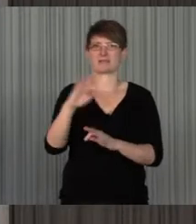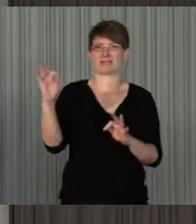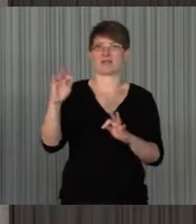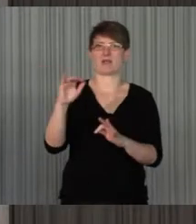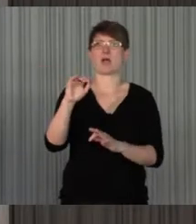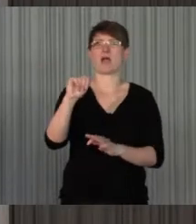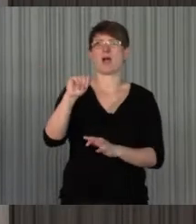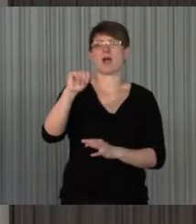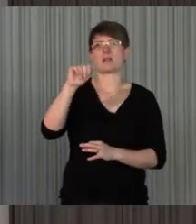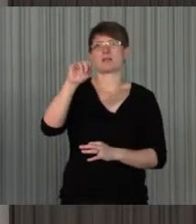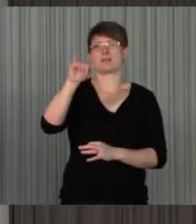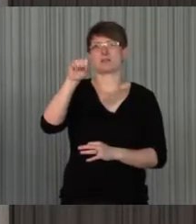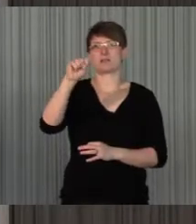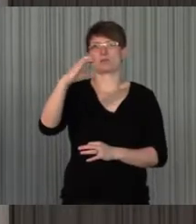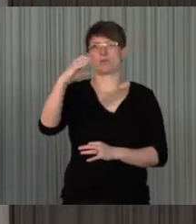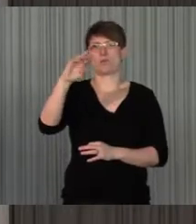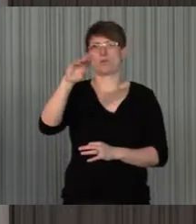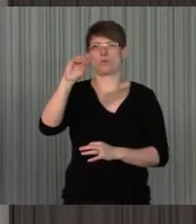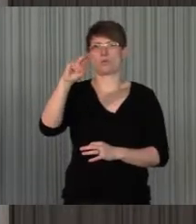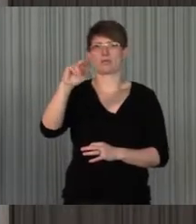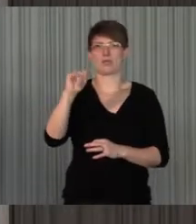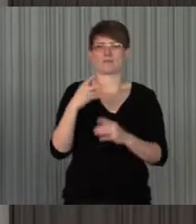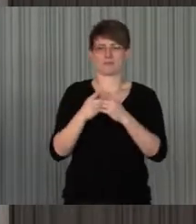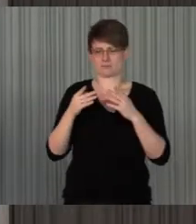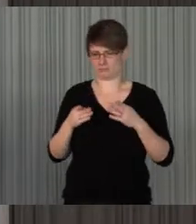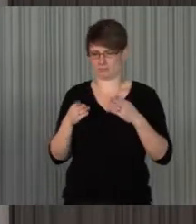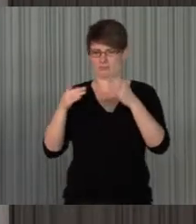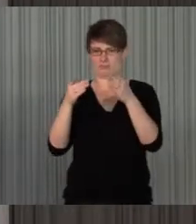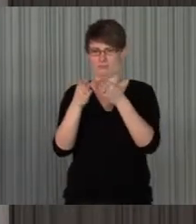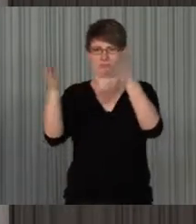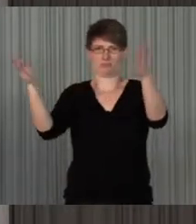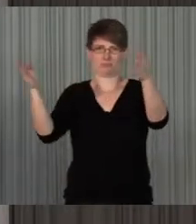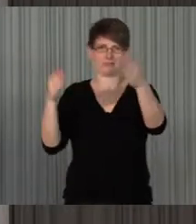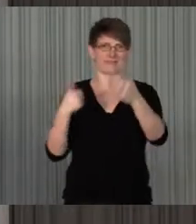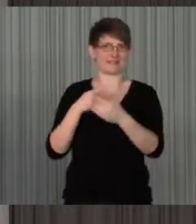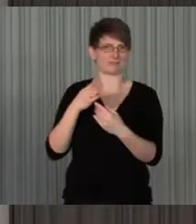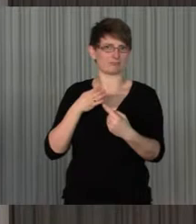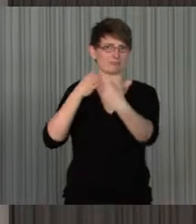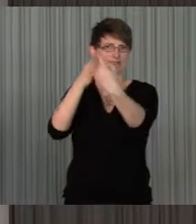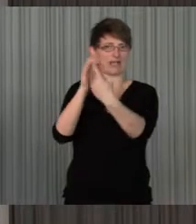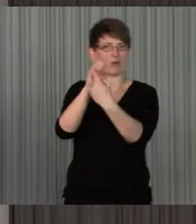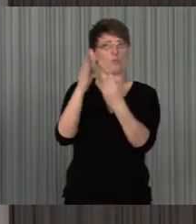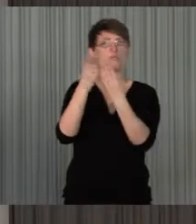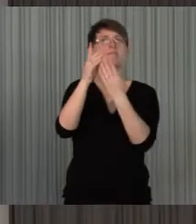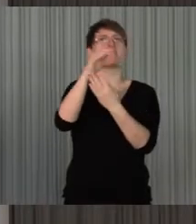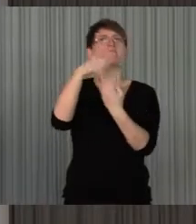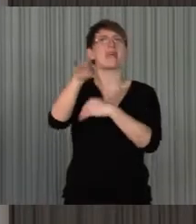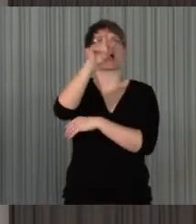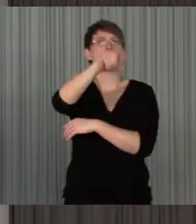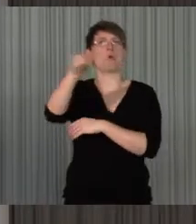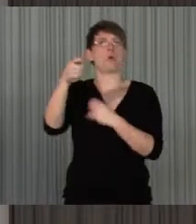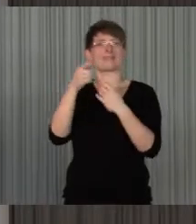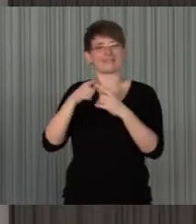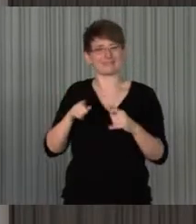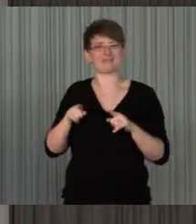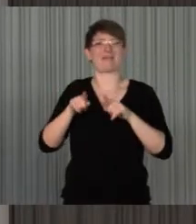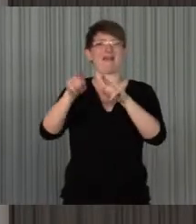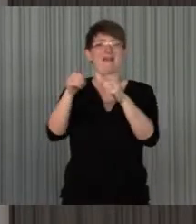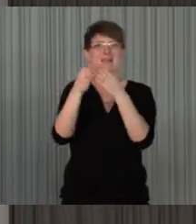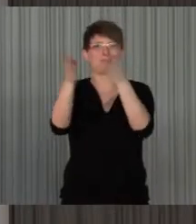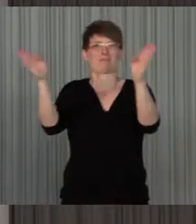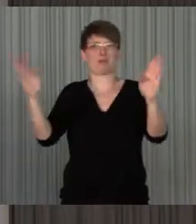Kommunikation. Es wird leichter, auch mit mehreren Menschen gleichzeitig zu